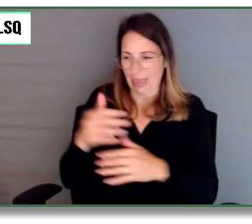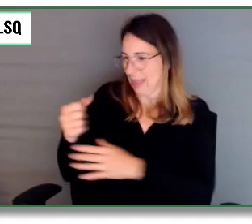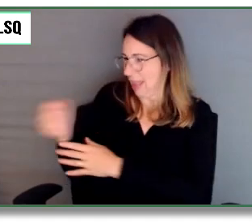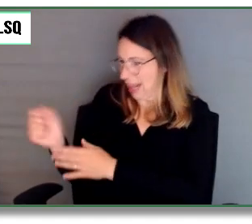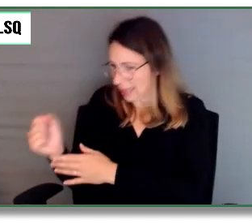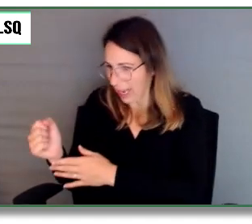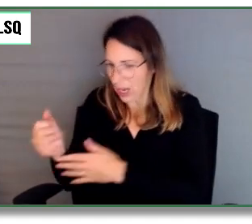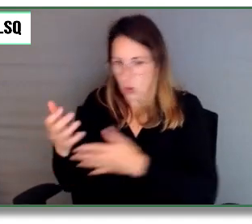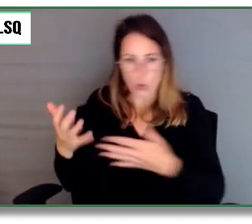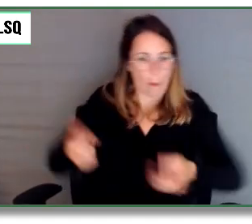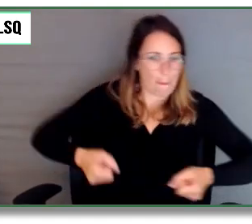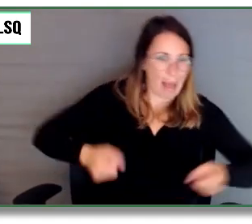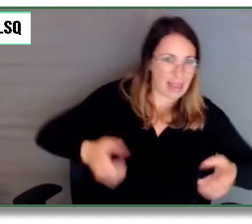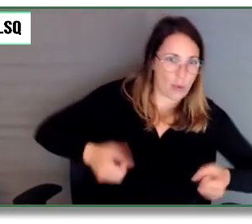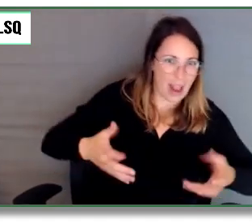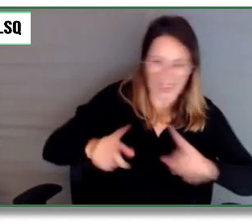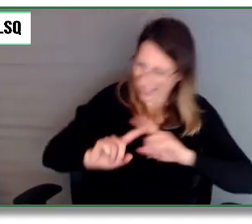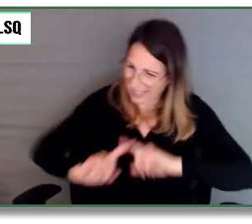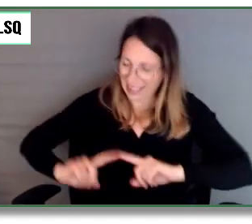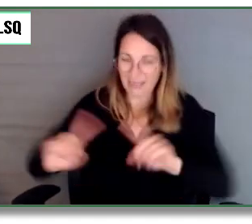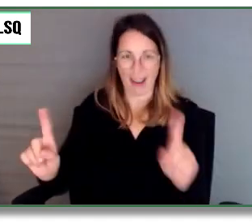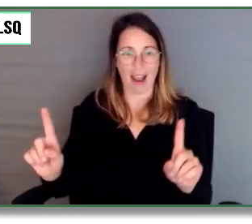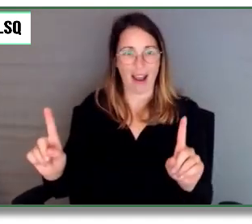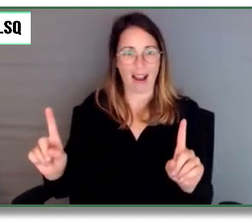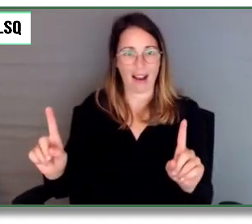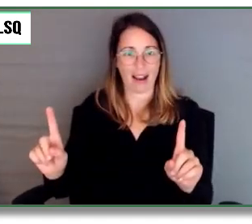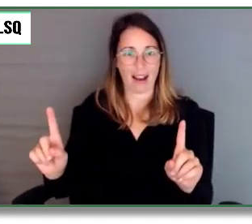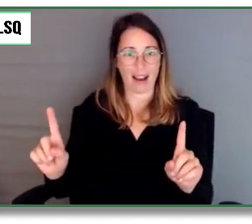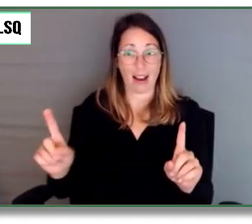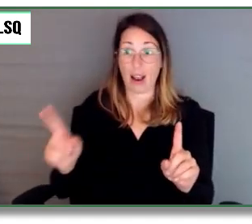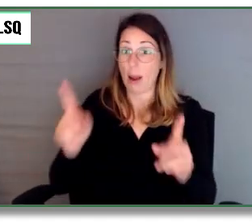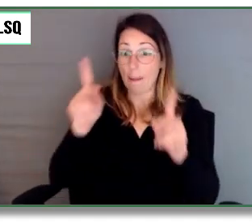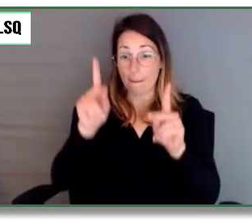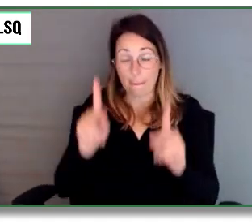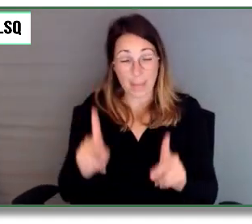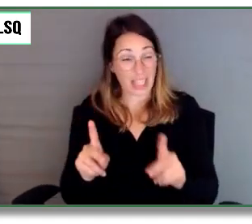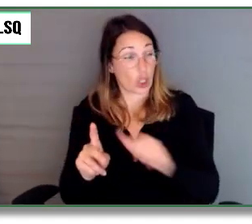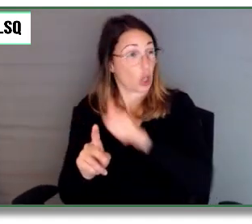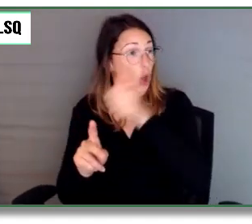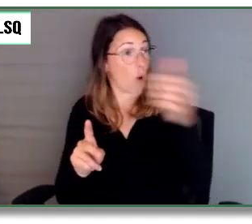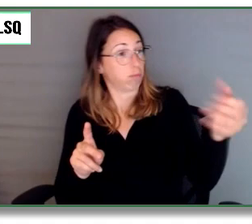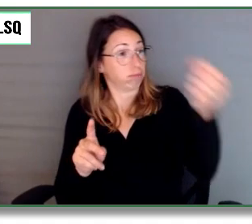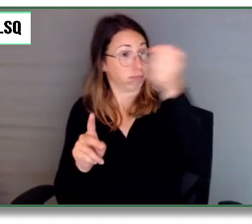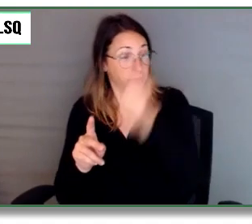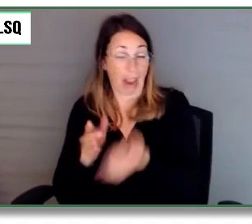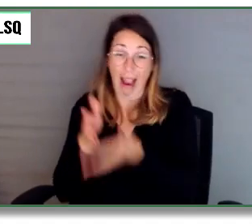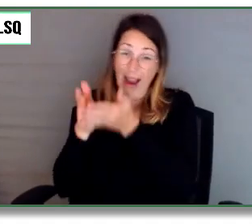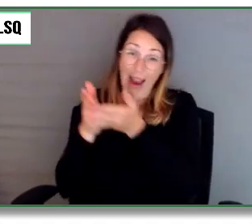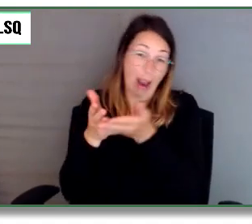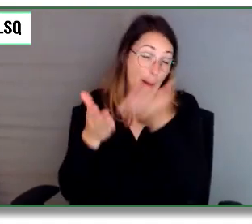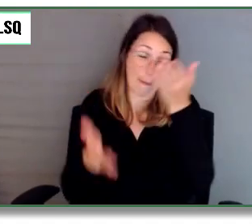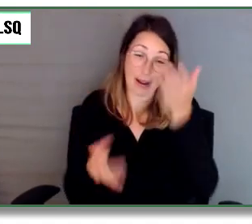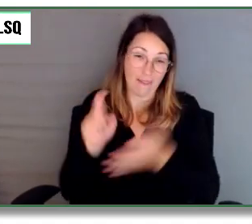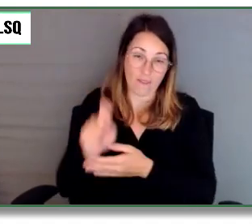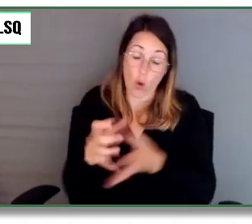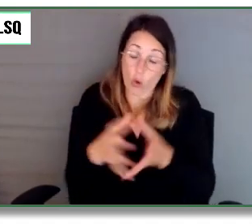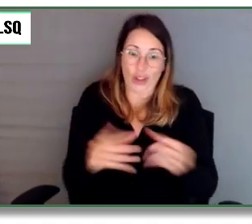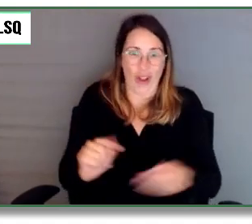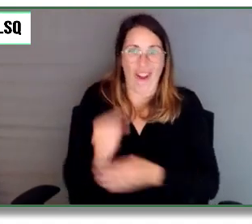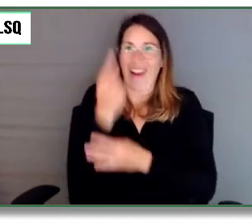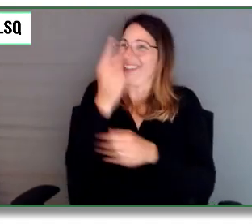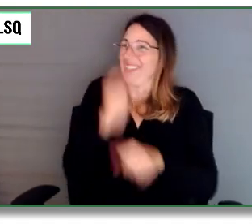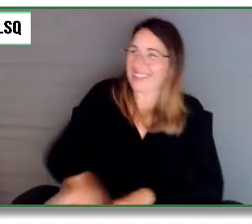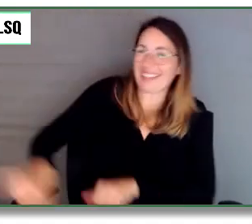doit avoir l'aide de quelqu'un. Donc, il n'y a pas de solution unique. Et posez des questions.